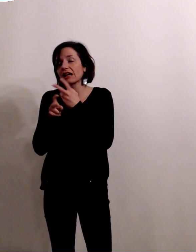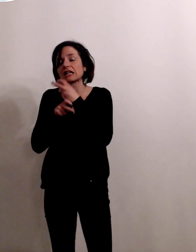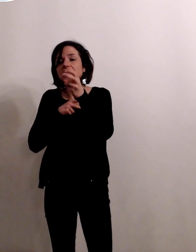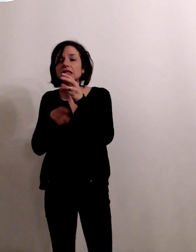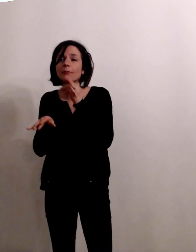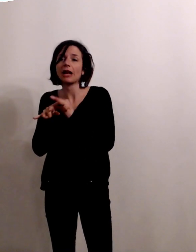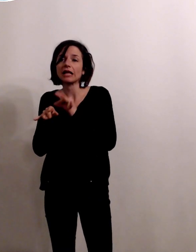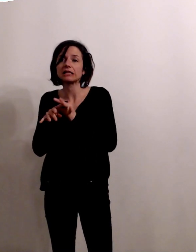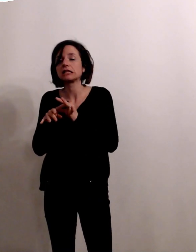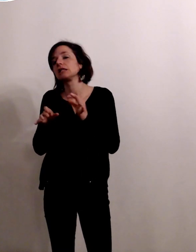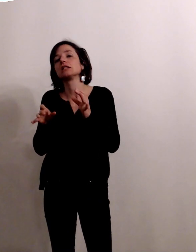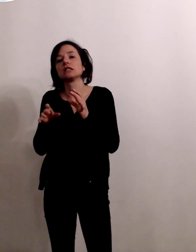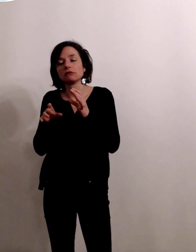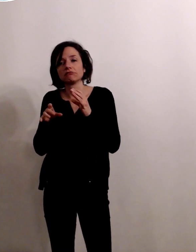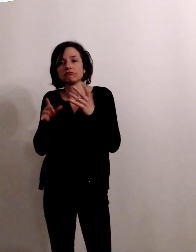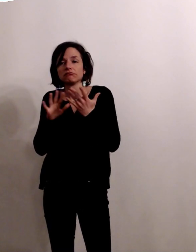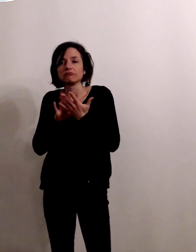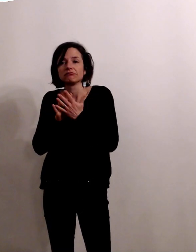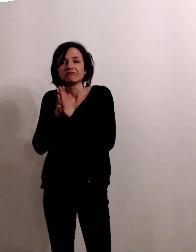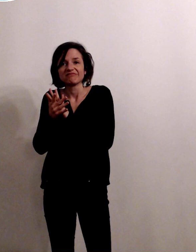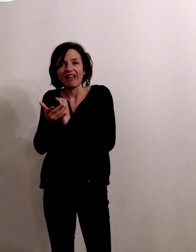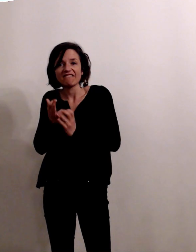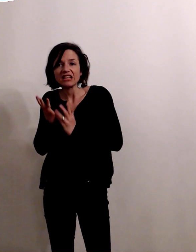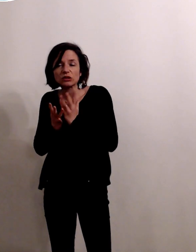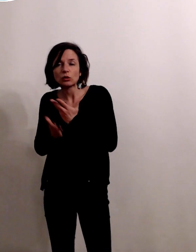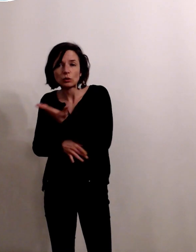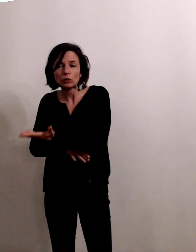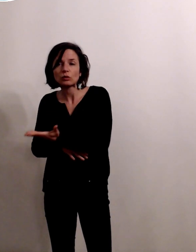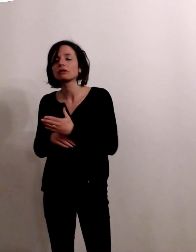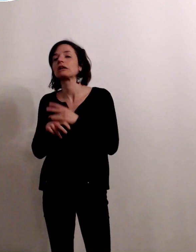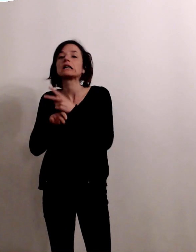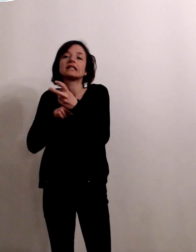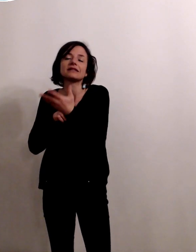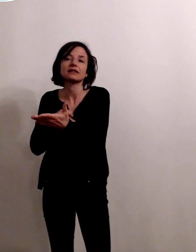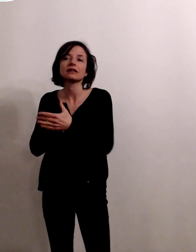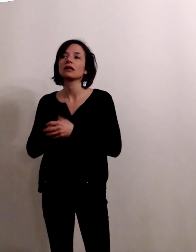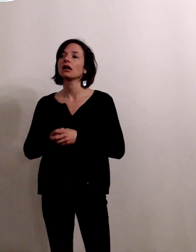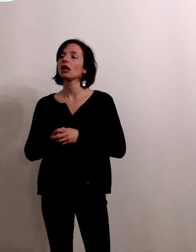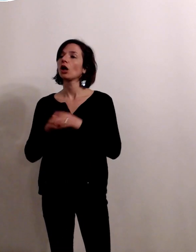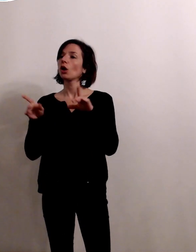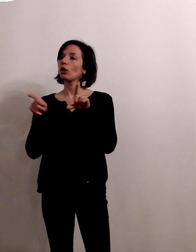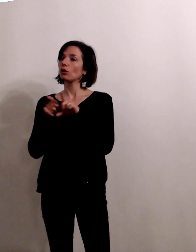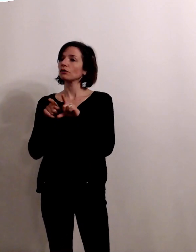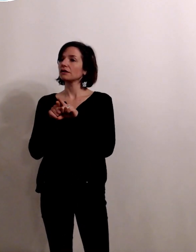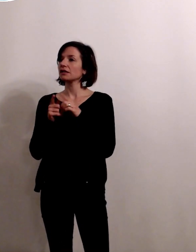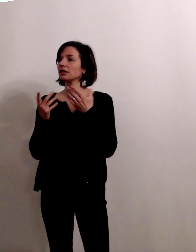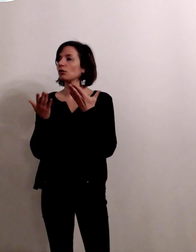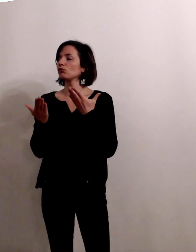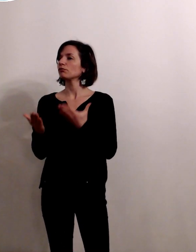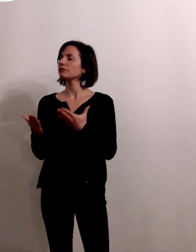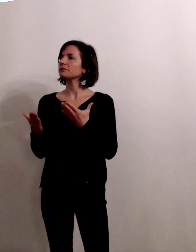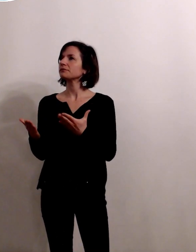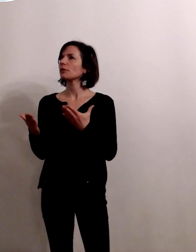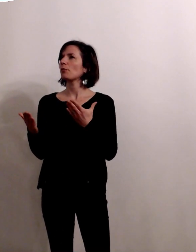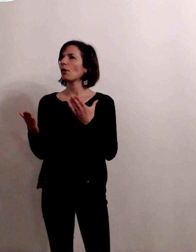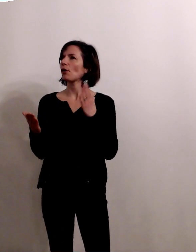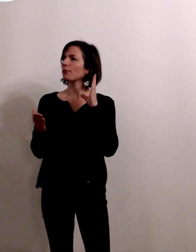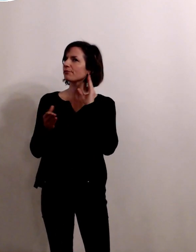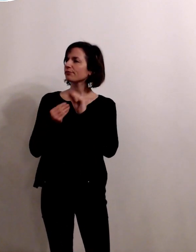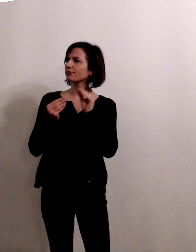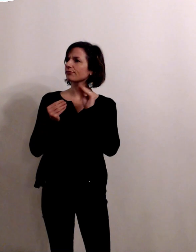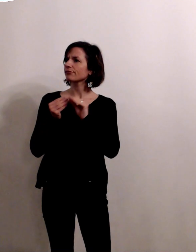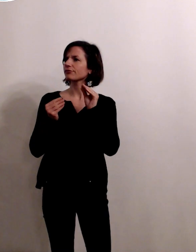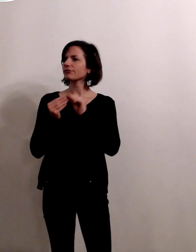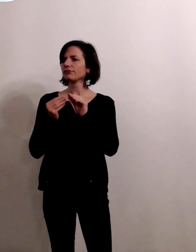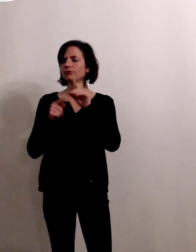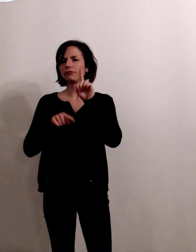il y a aujourd'hui aussi un petit une petite interrogation sur les selles de métaux